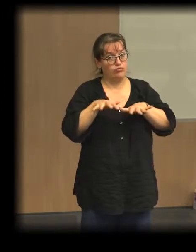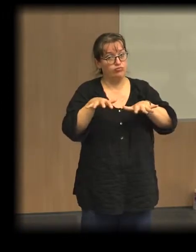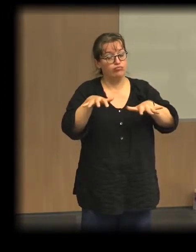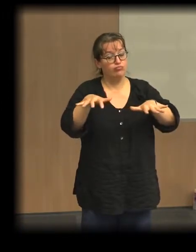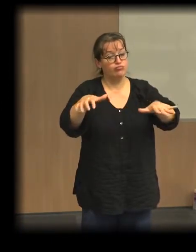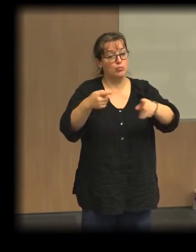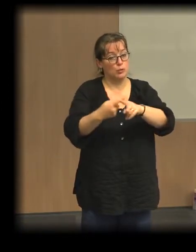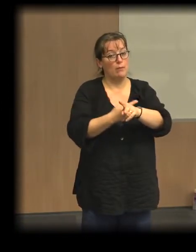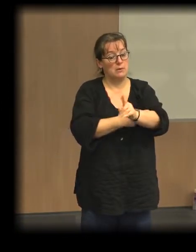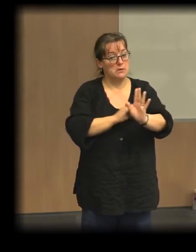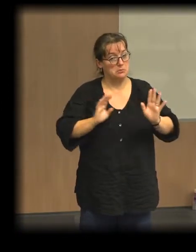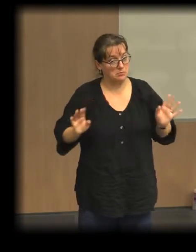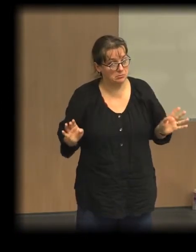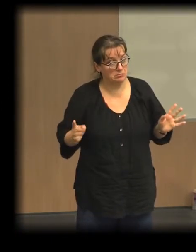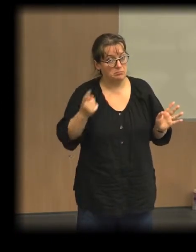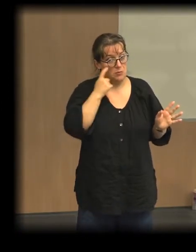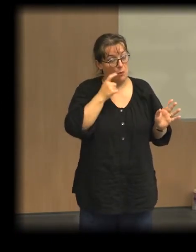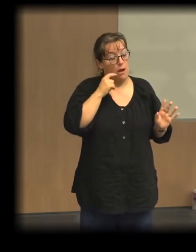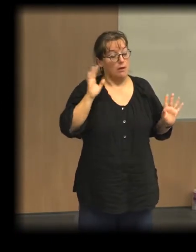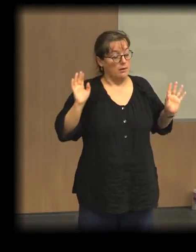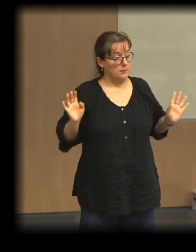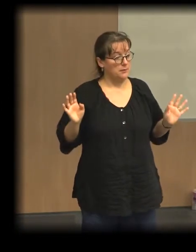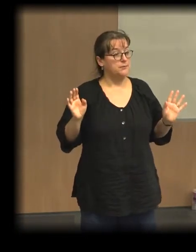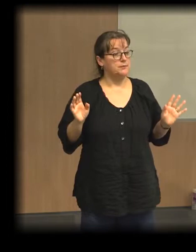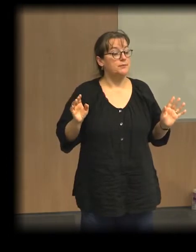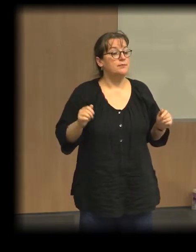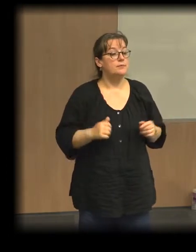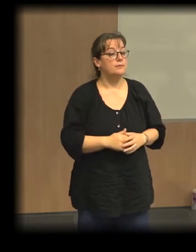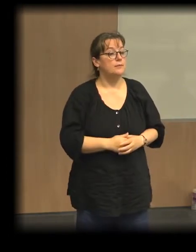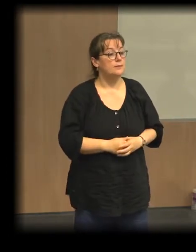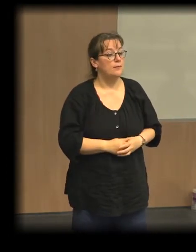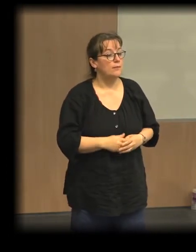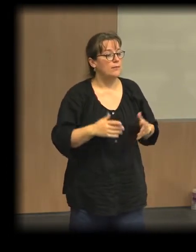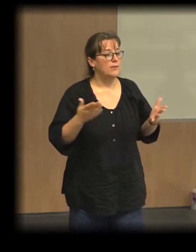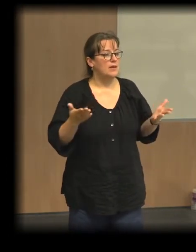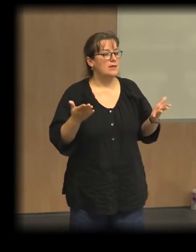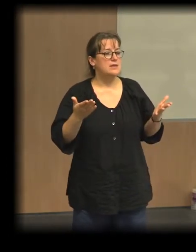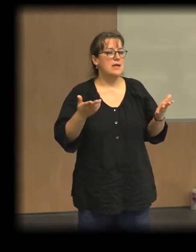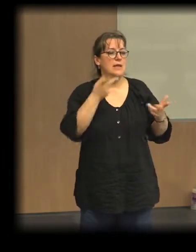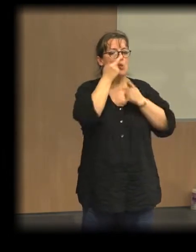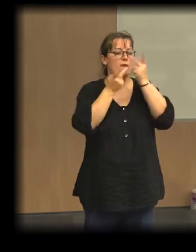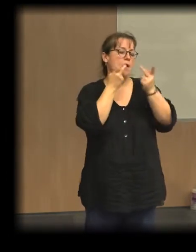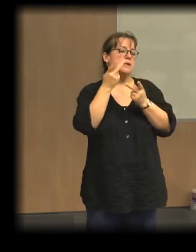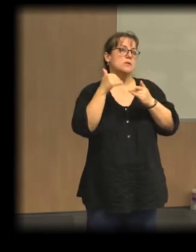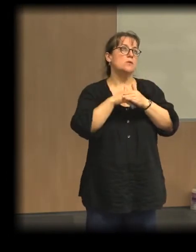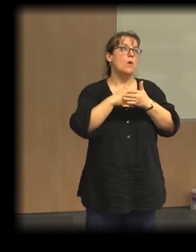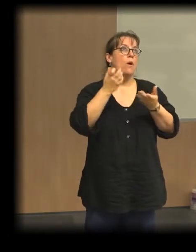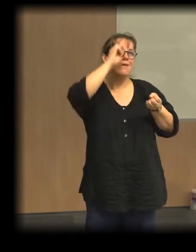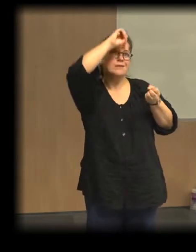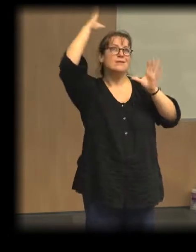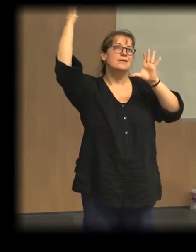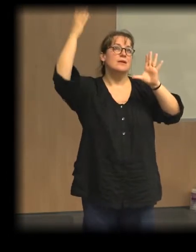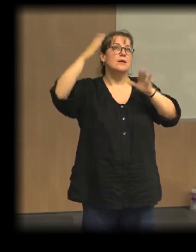le terrain sur cette partie du monde, c'est l'idée que finalement